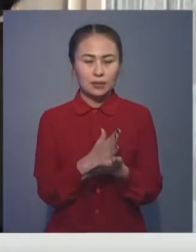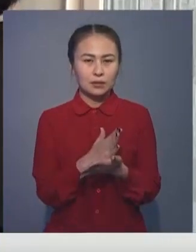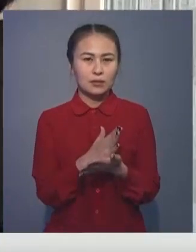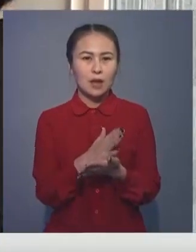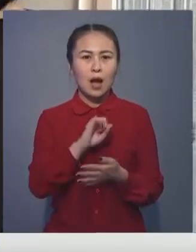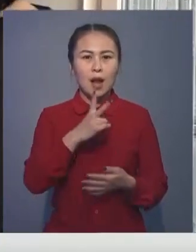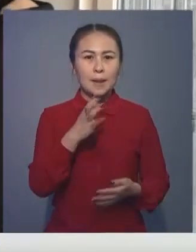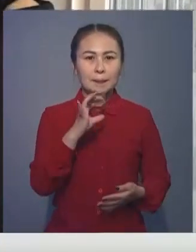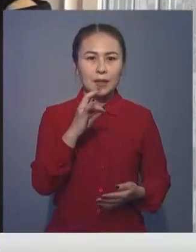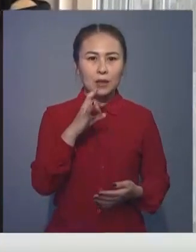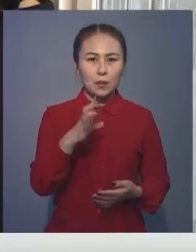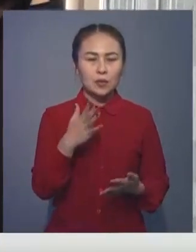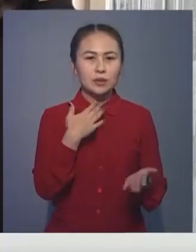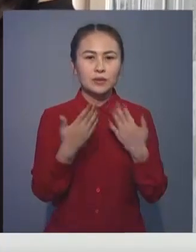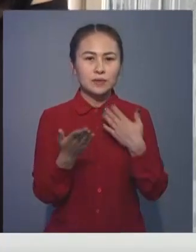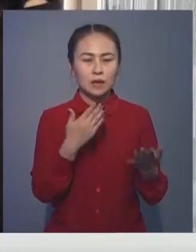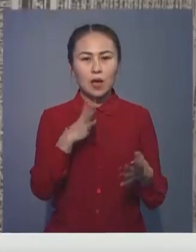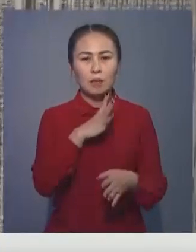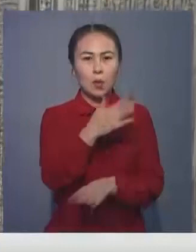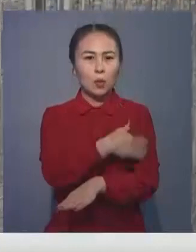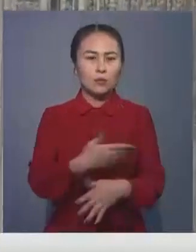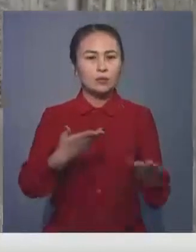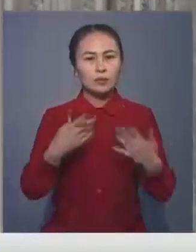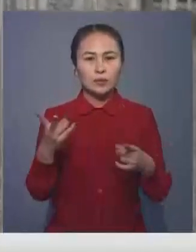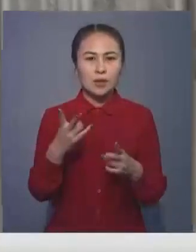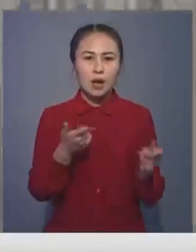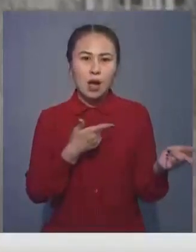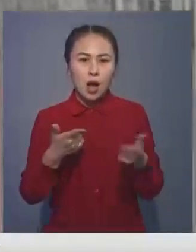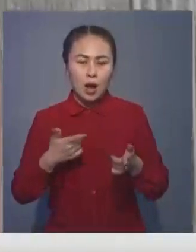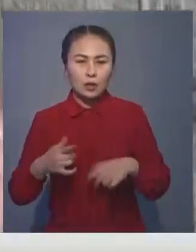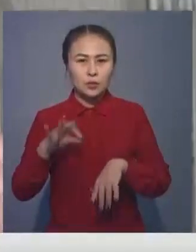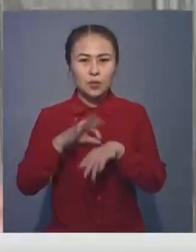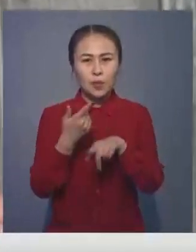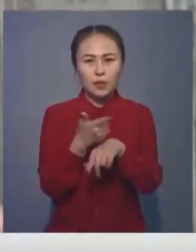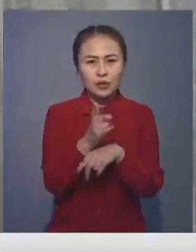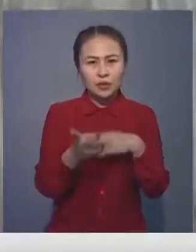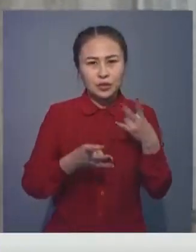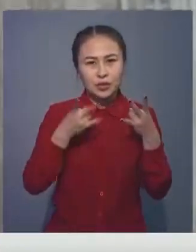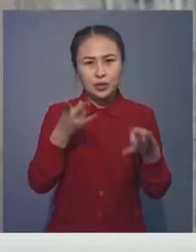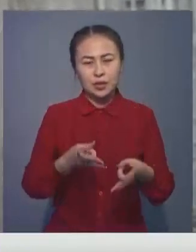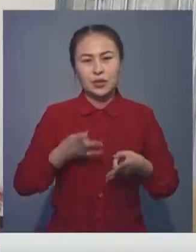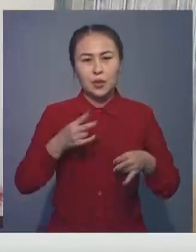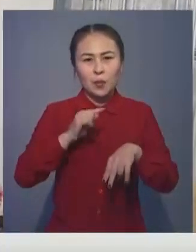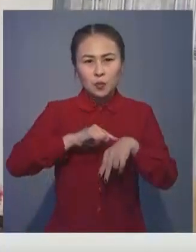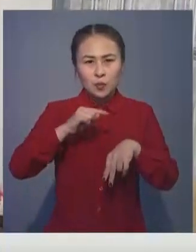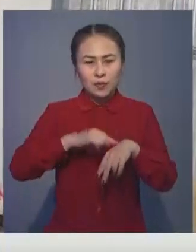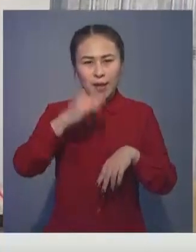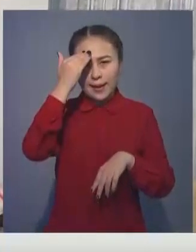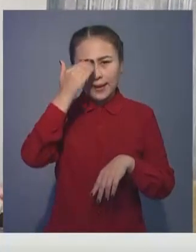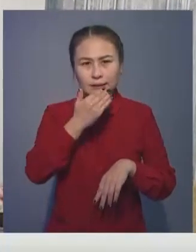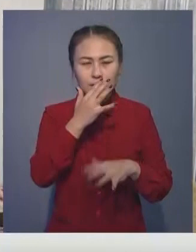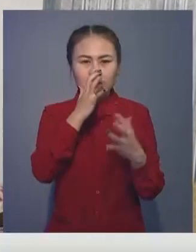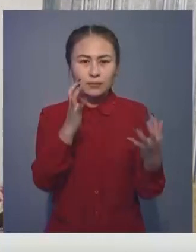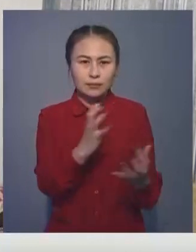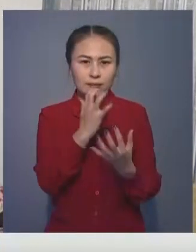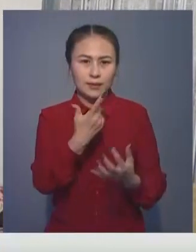Албинос қызлардың көшеге шығу үшін әжептәуір дайындық керек. Олардың терісі өте нәзік әрі сезімтал. Әсіресе жазайларында ерекше